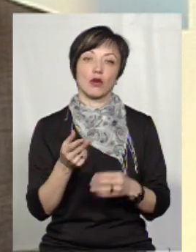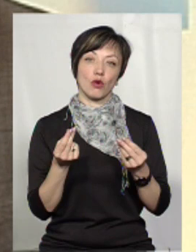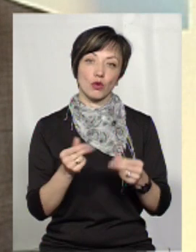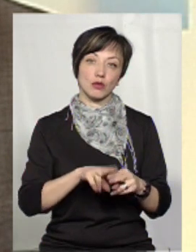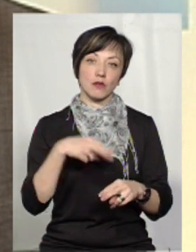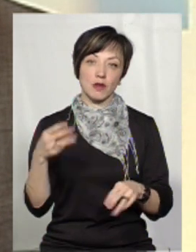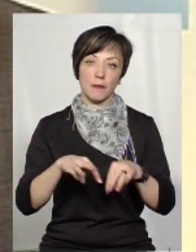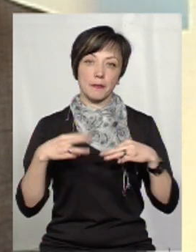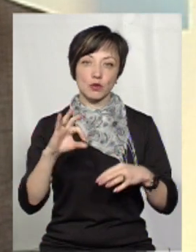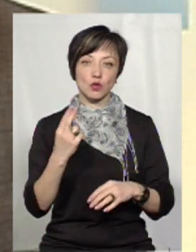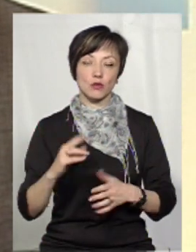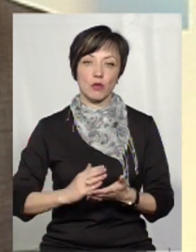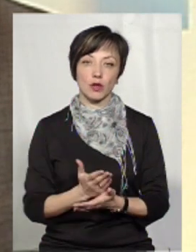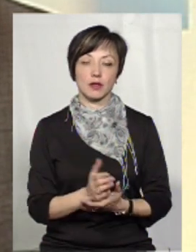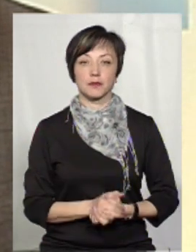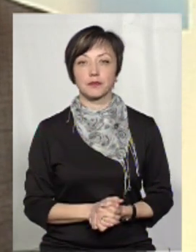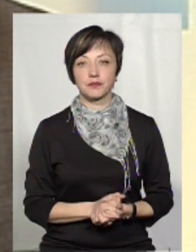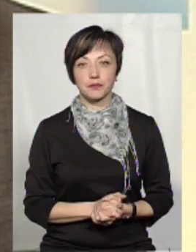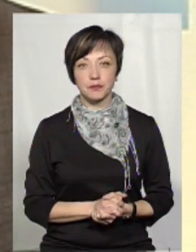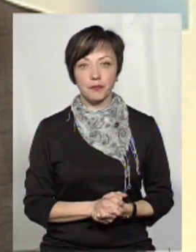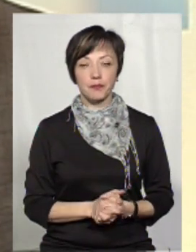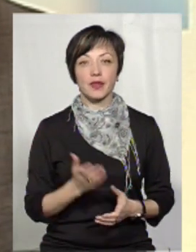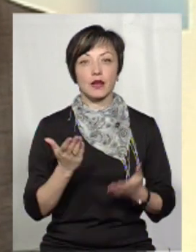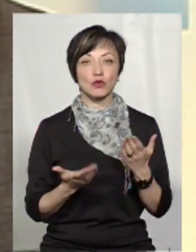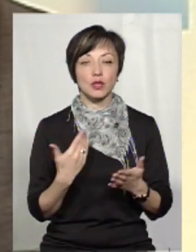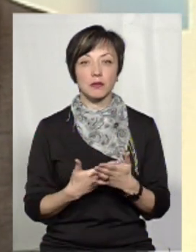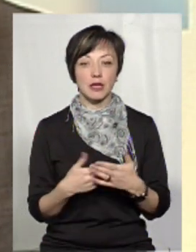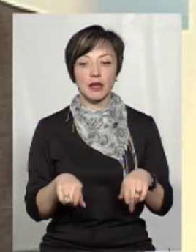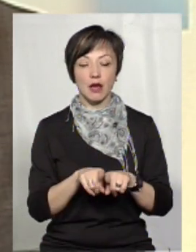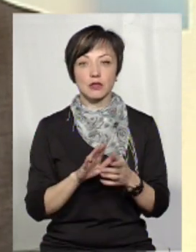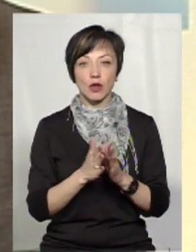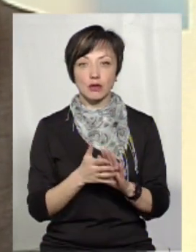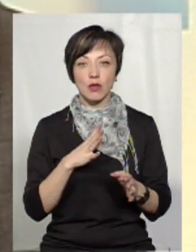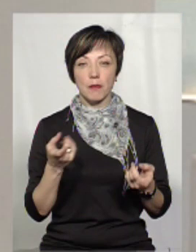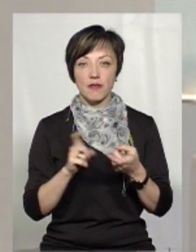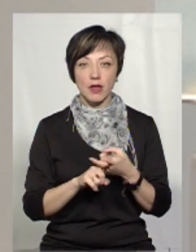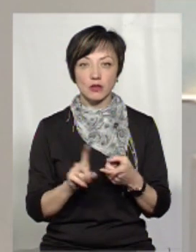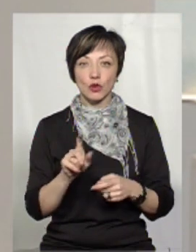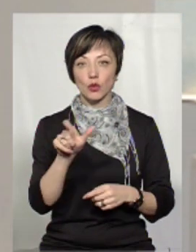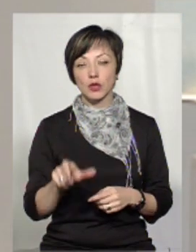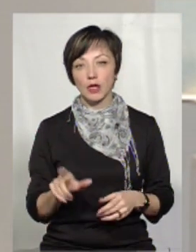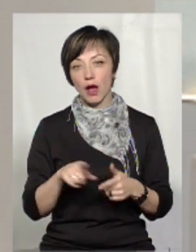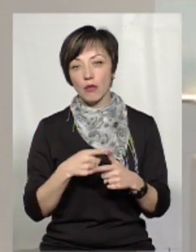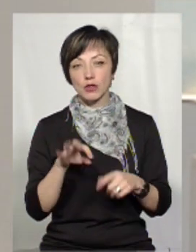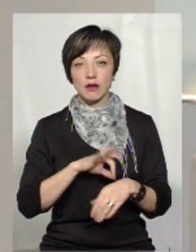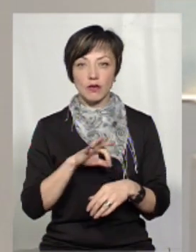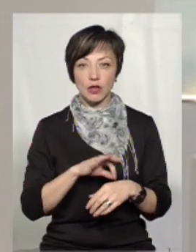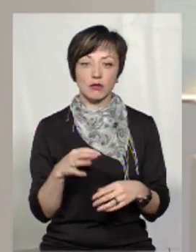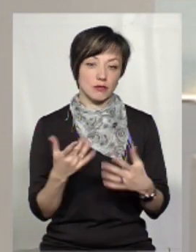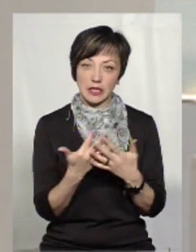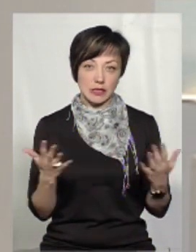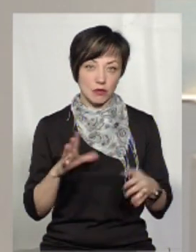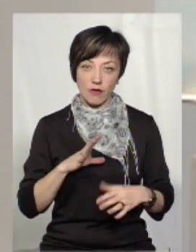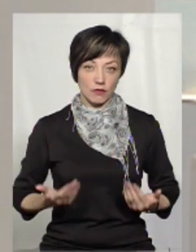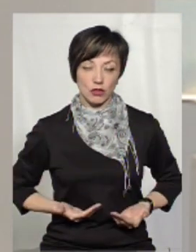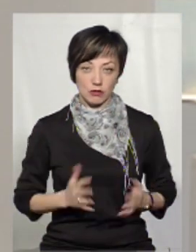місяців, вони будуть повернуті. І якщо, наприклад, така ситуація була пов'язана із тим, що людина або захворіла, бо все ж